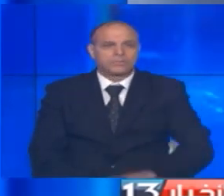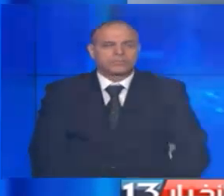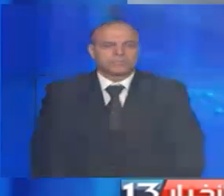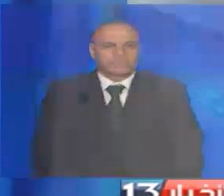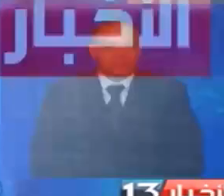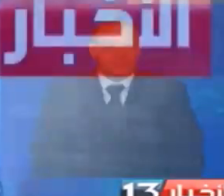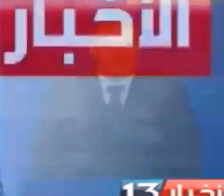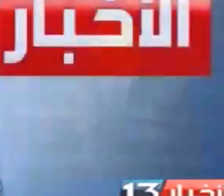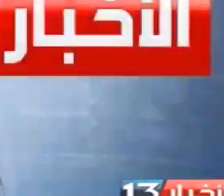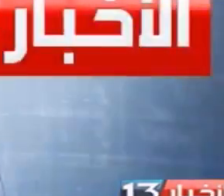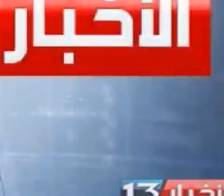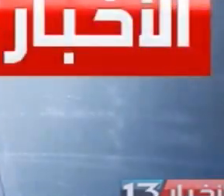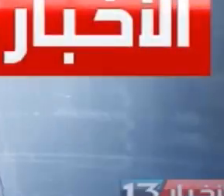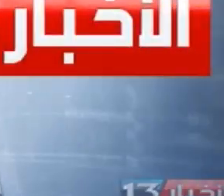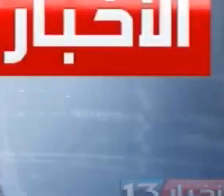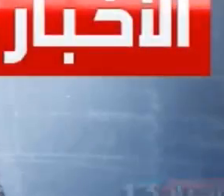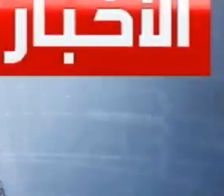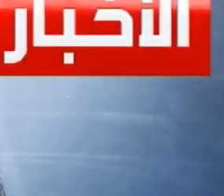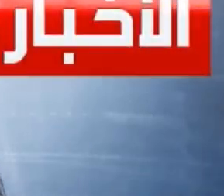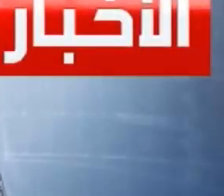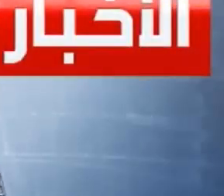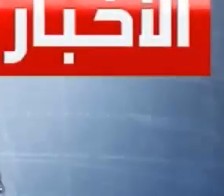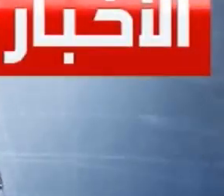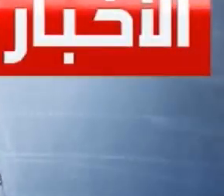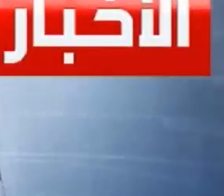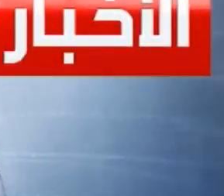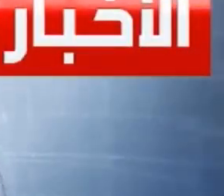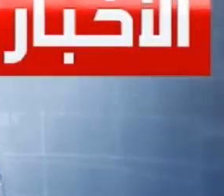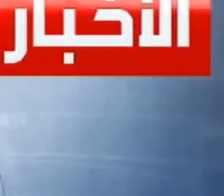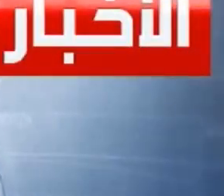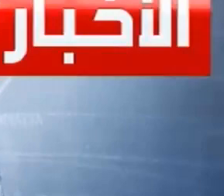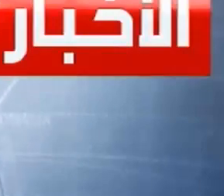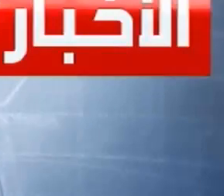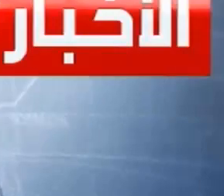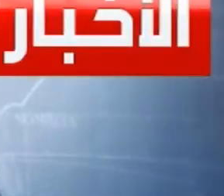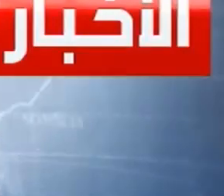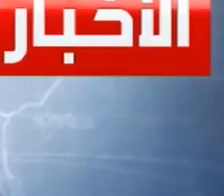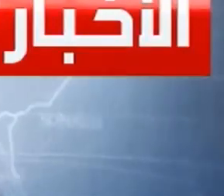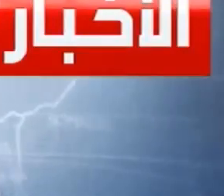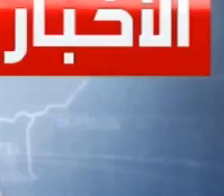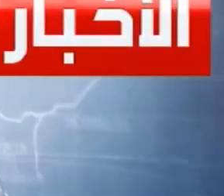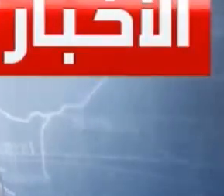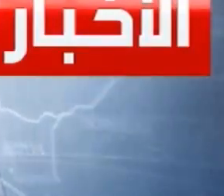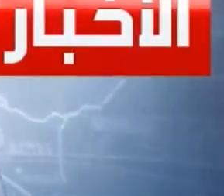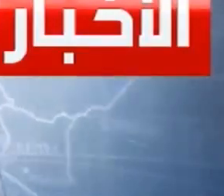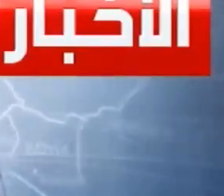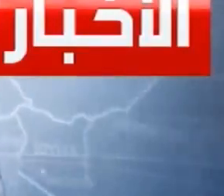ترجمة نانسي